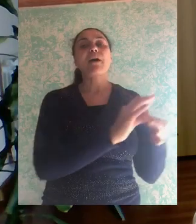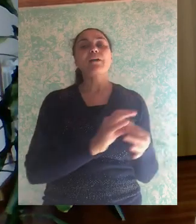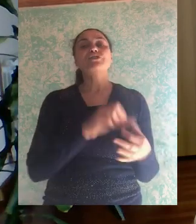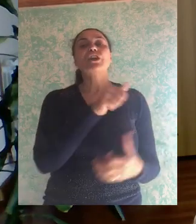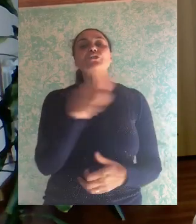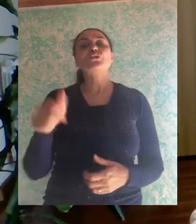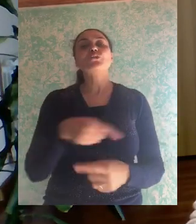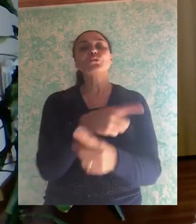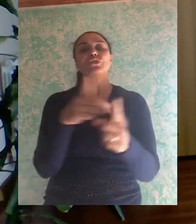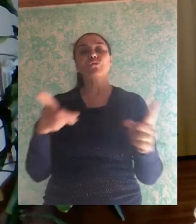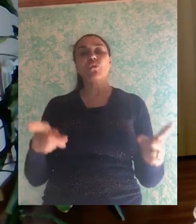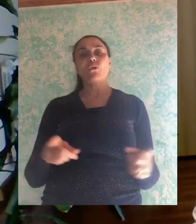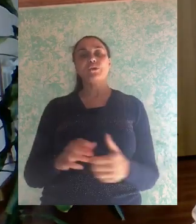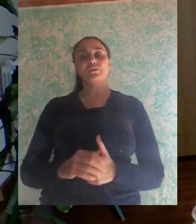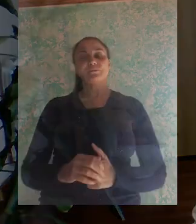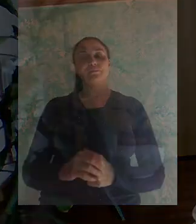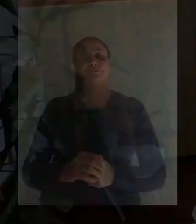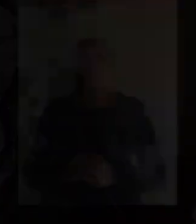ad ognuno di voi